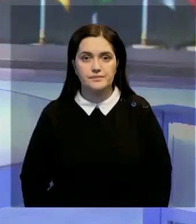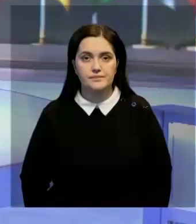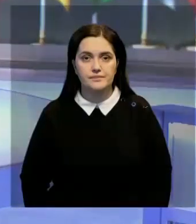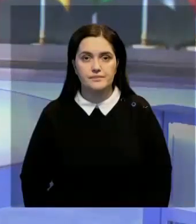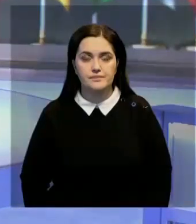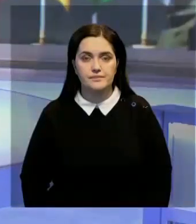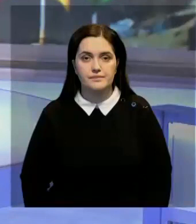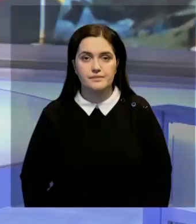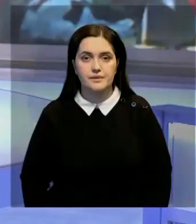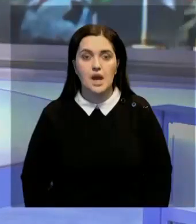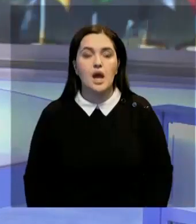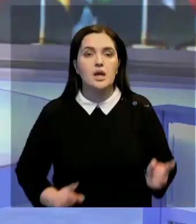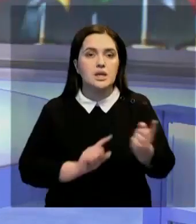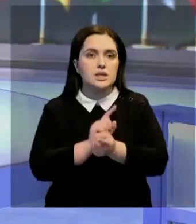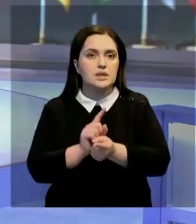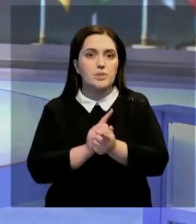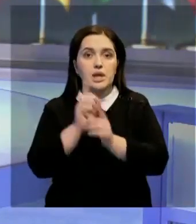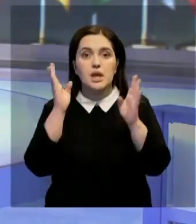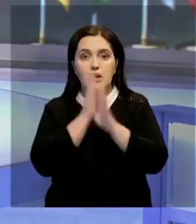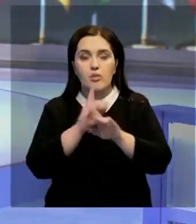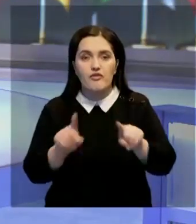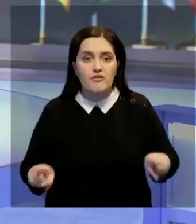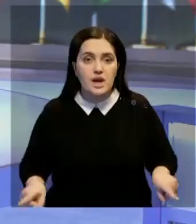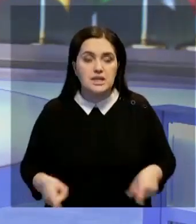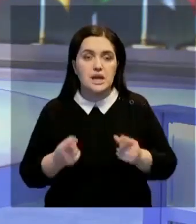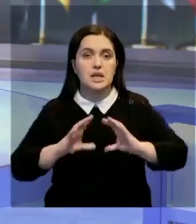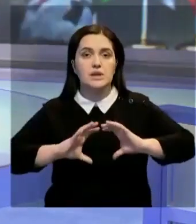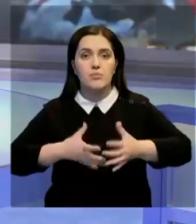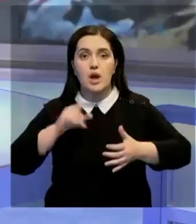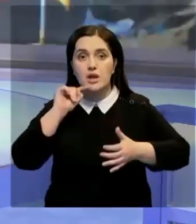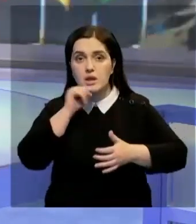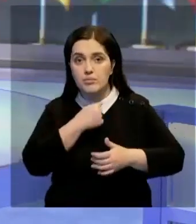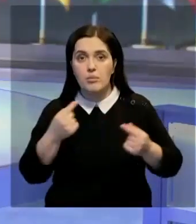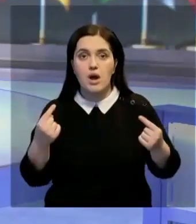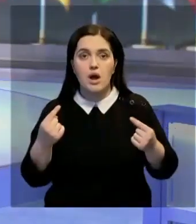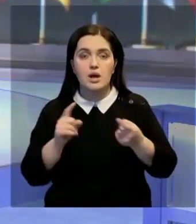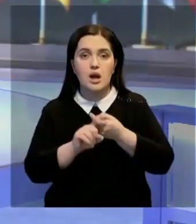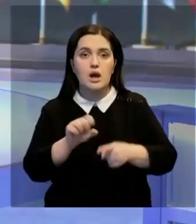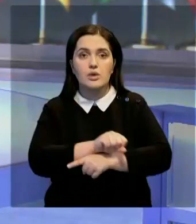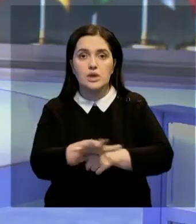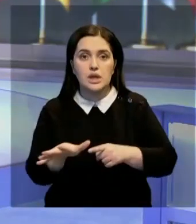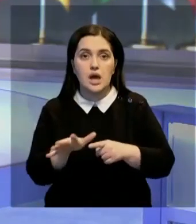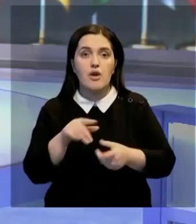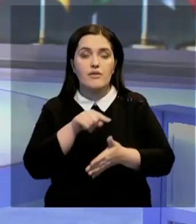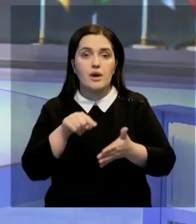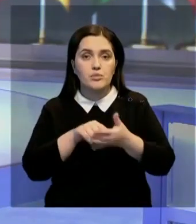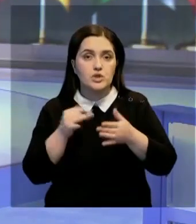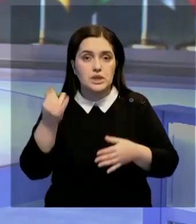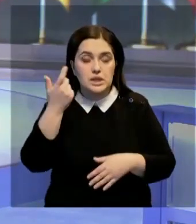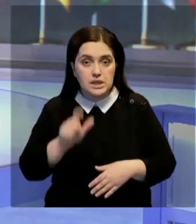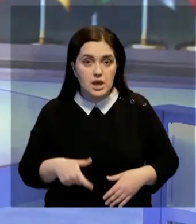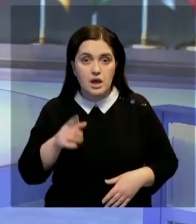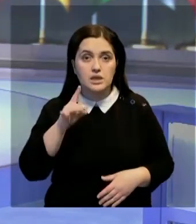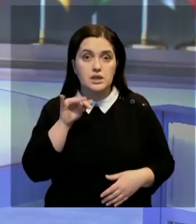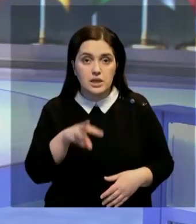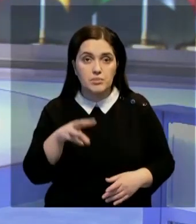И о событиях в мире. Изменение климата и восстановление мировой экономики после коронакризиса. Вопросы, которые обсуждают сейчас в Италии.